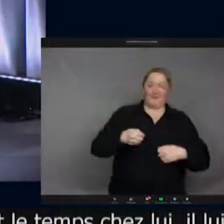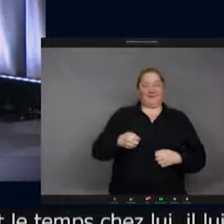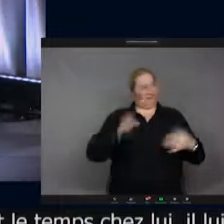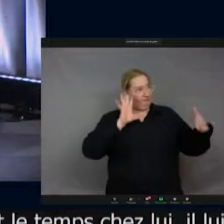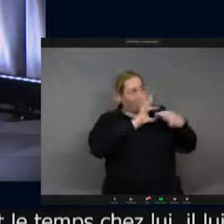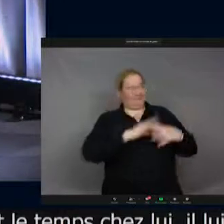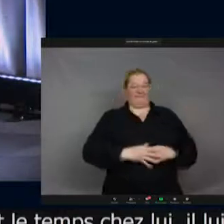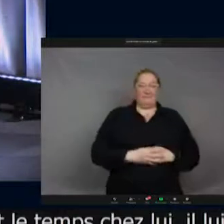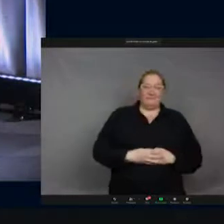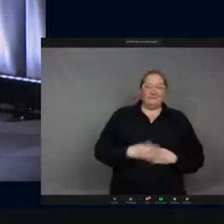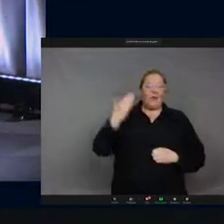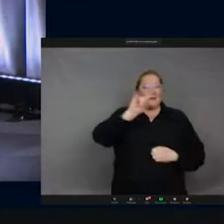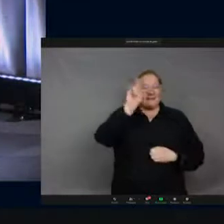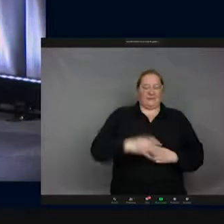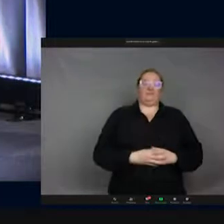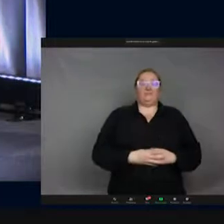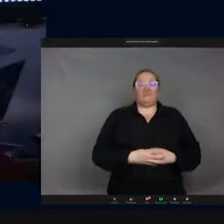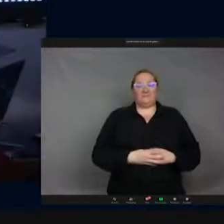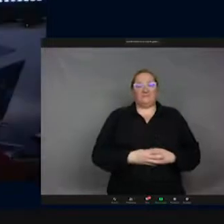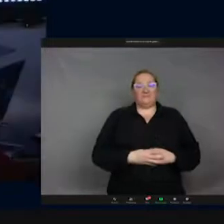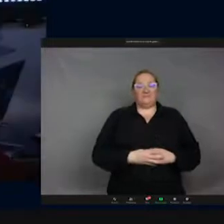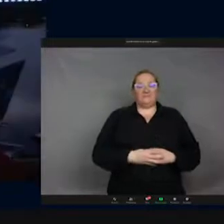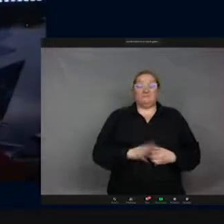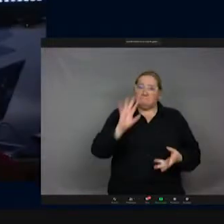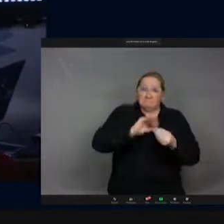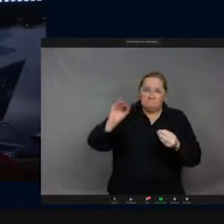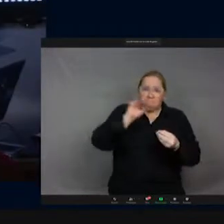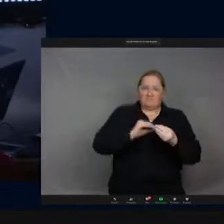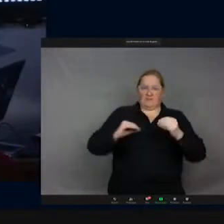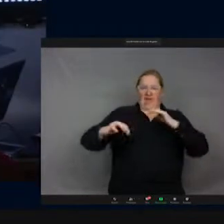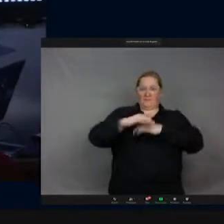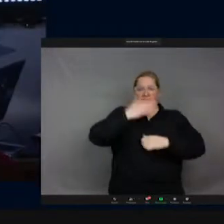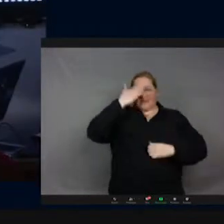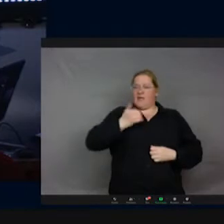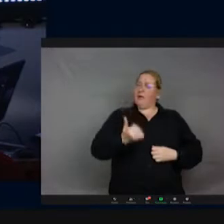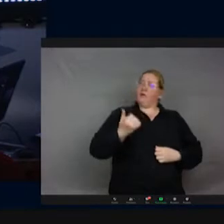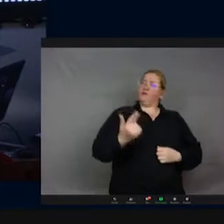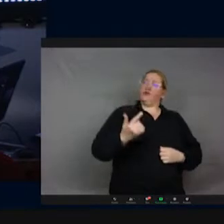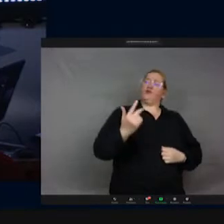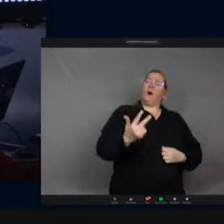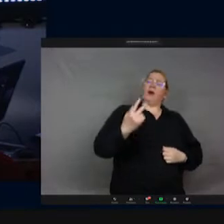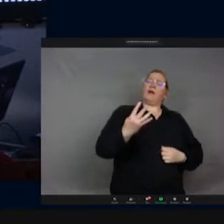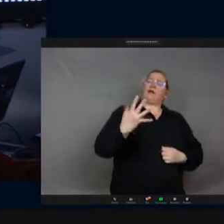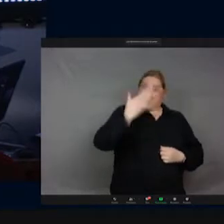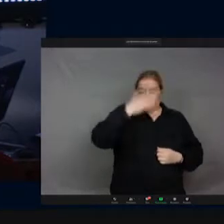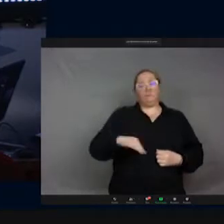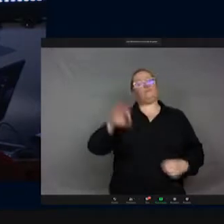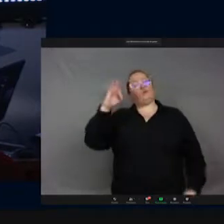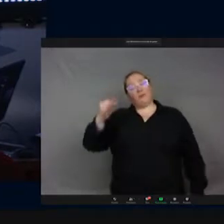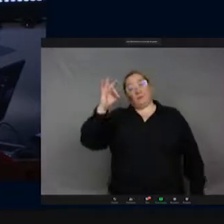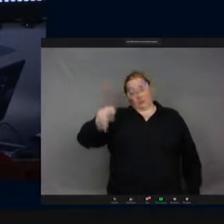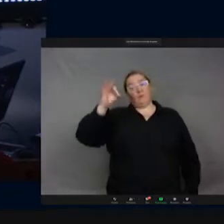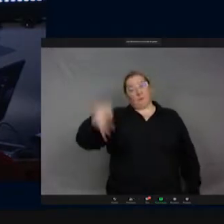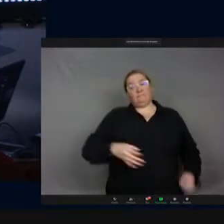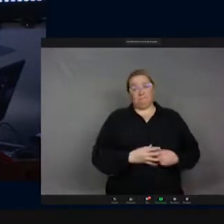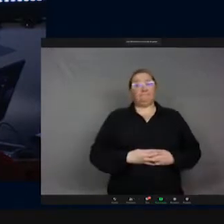Une autre question ? Est-il vrai que certains insectes savent compter ? Oui, oui, oui, tout à fait.